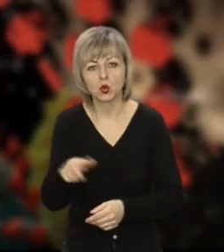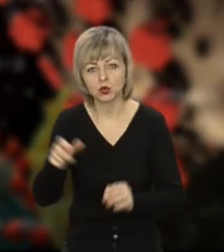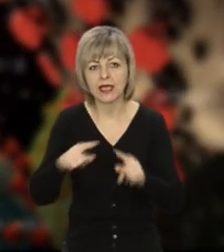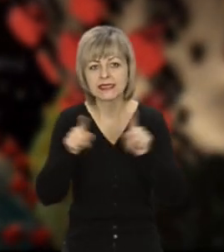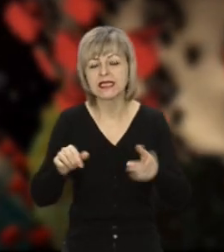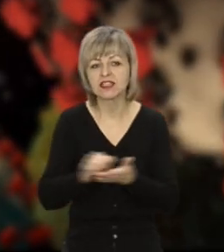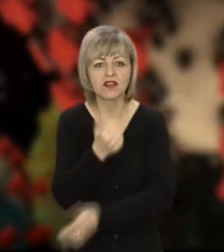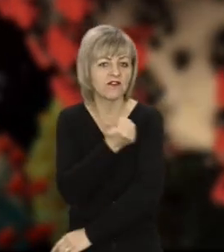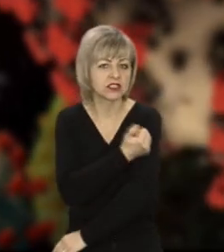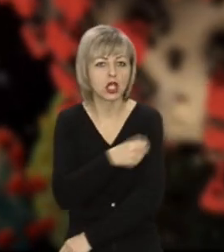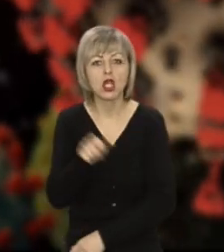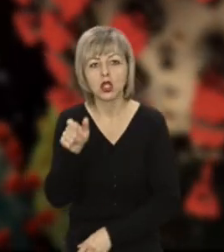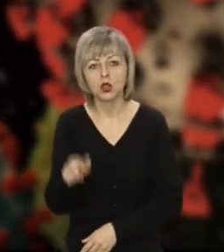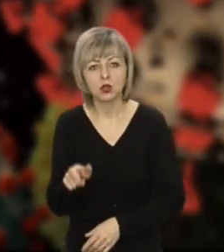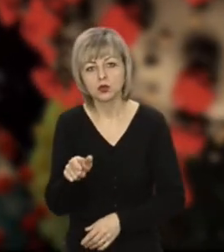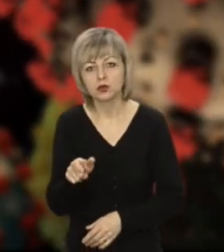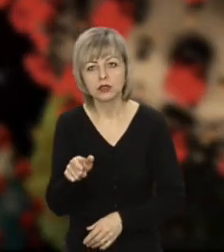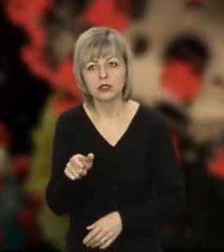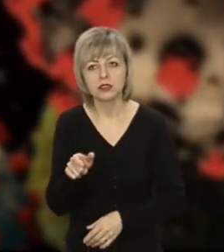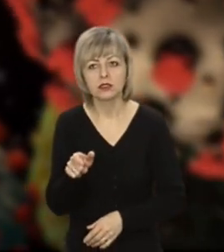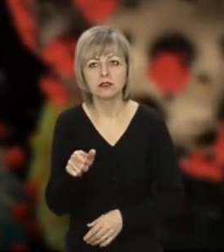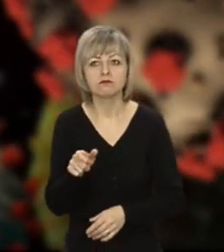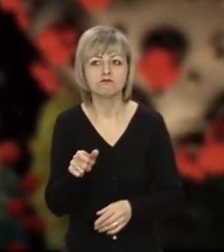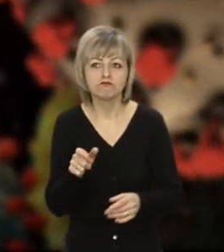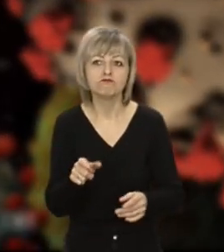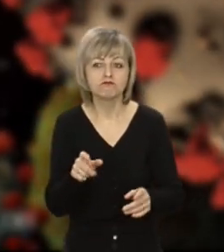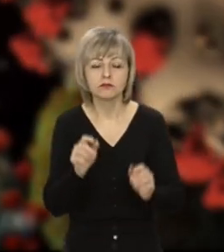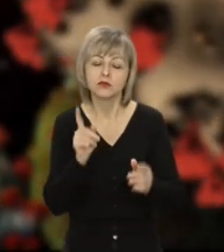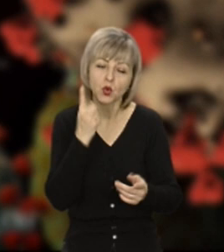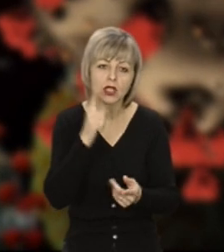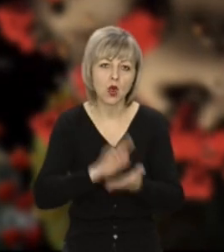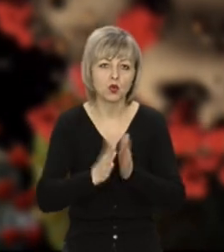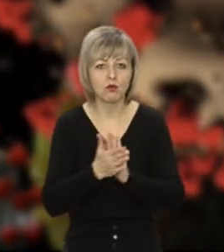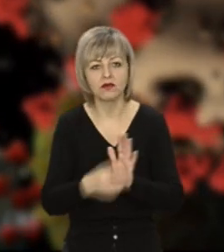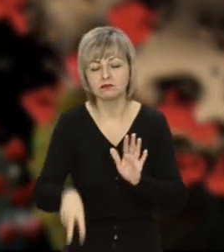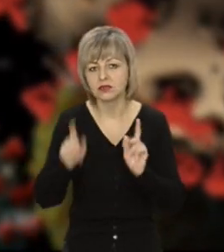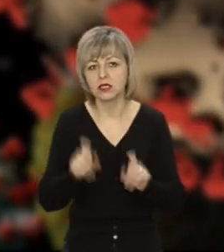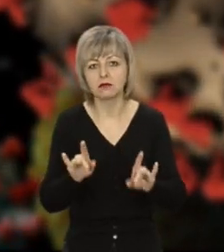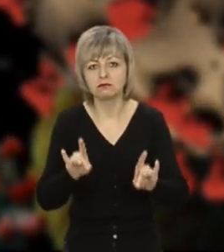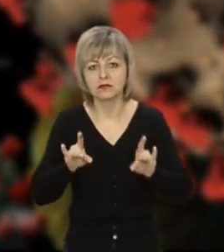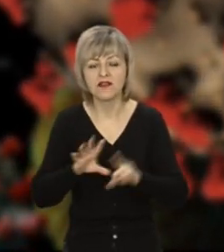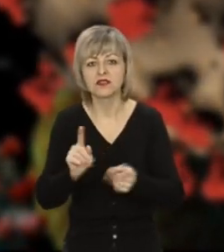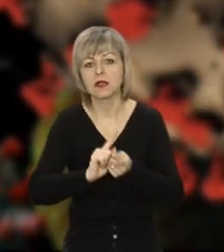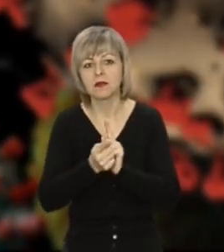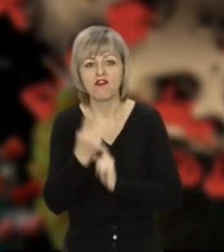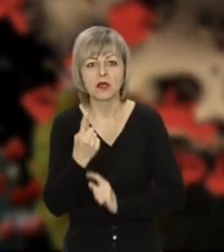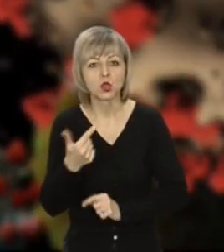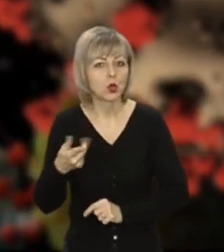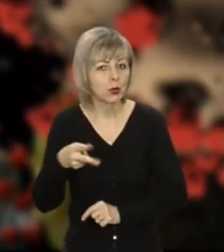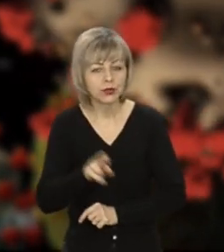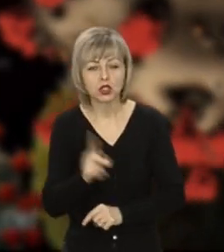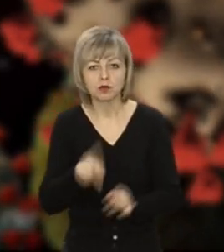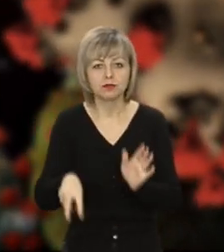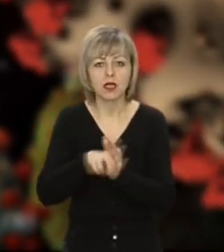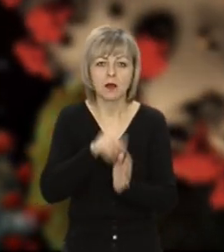вакцинації. Єдина умова перевезень – займати виключно сидячі місця. Усе зміниться з 1 грудня. Аби зайти в маршрутку